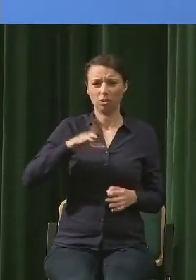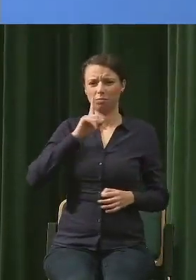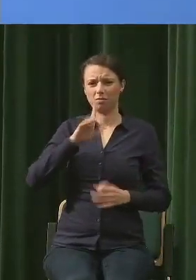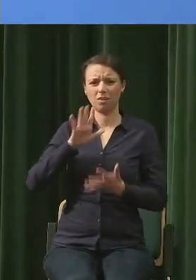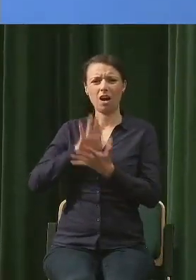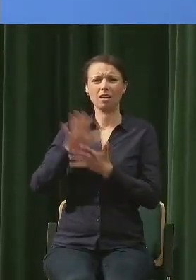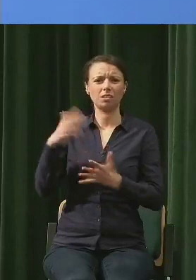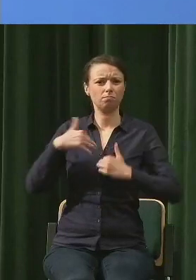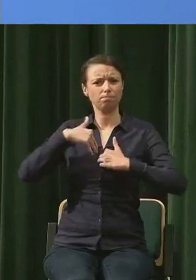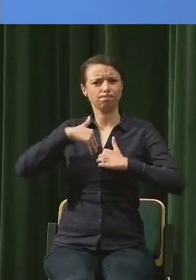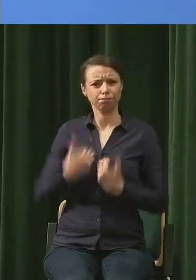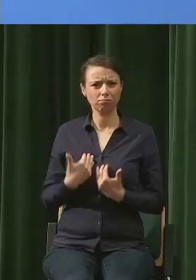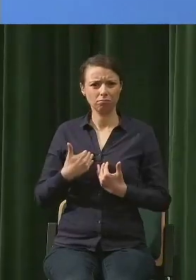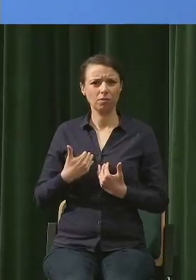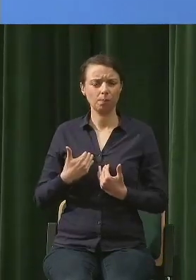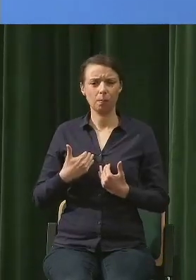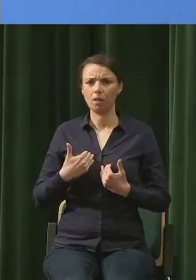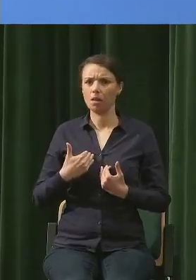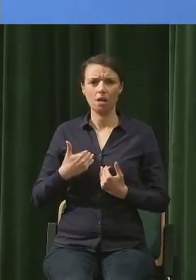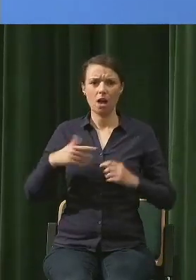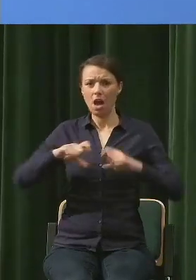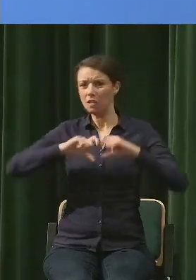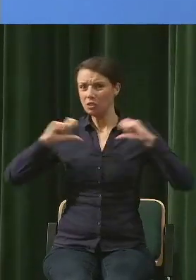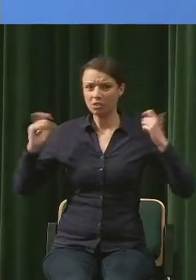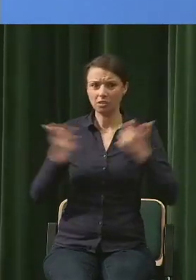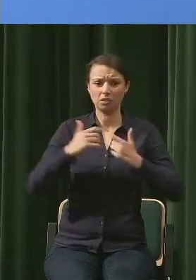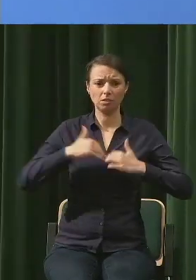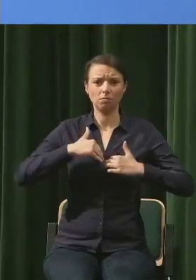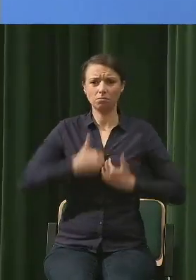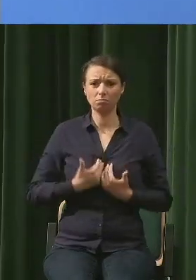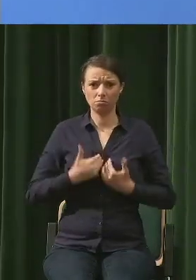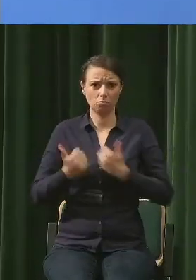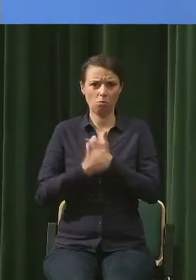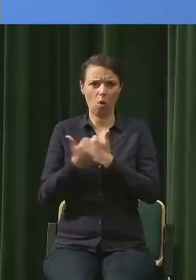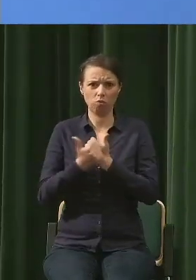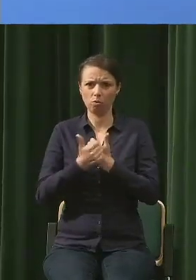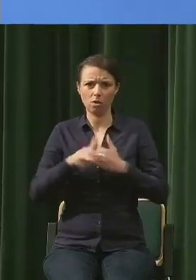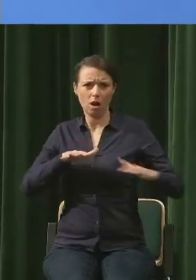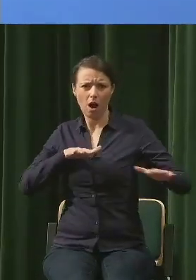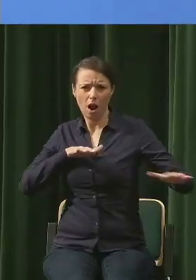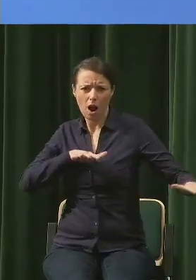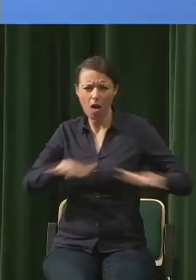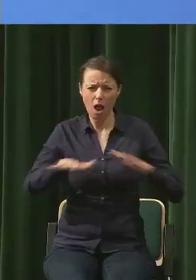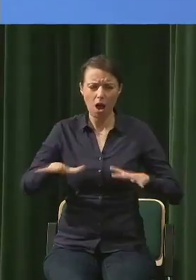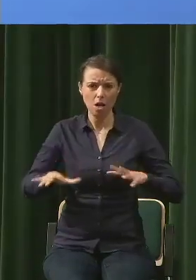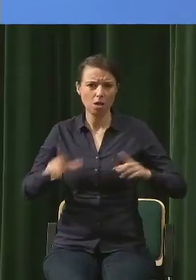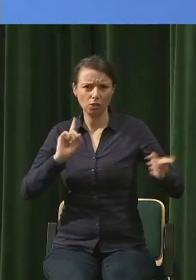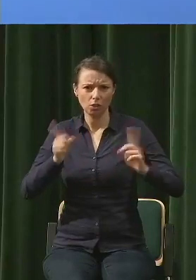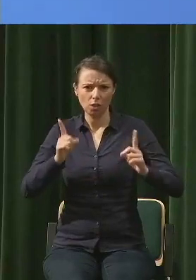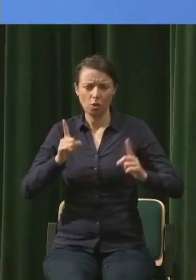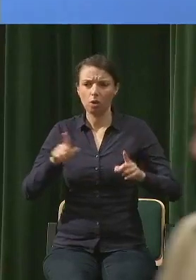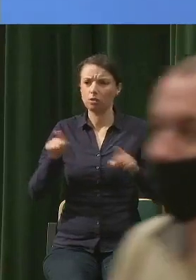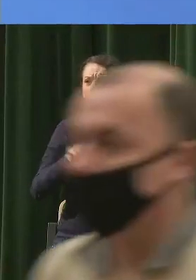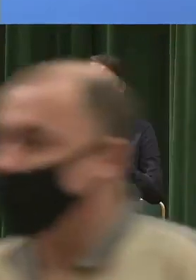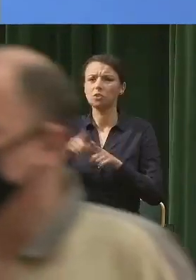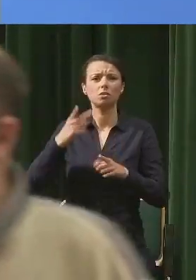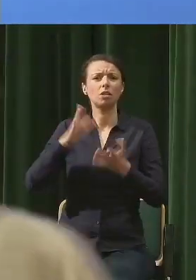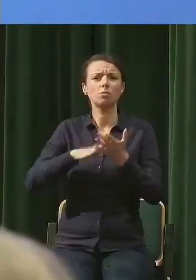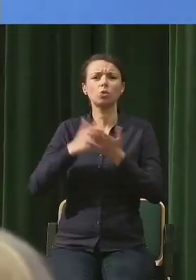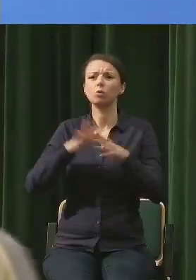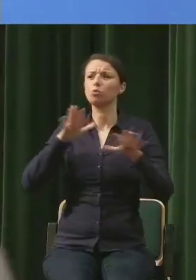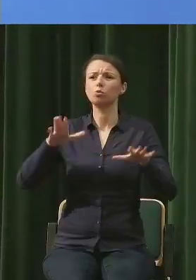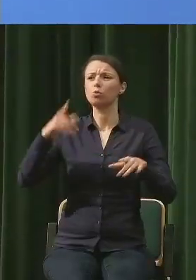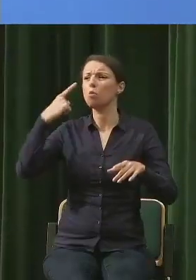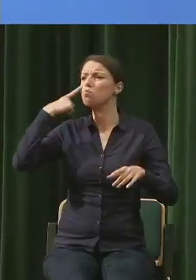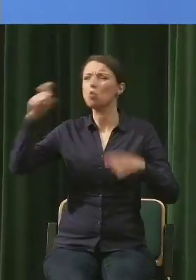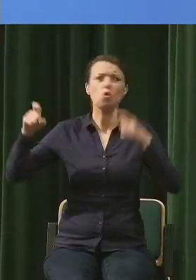wszyscy są zmęczeni tym pośpiechem, przebodźcowani też i tu mówię przede wszystkim o dzieciach, że ciężko jest